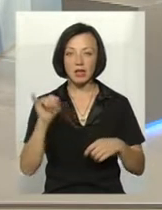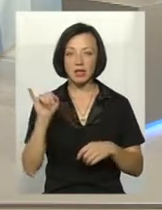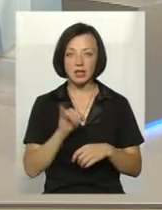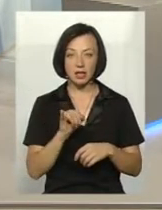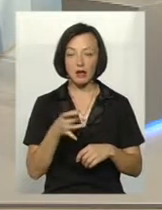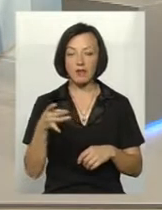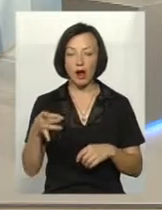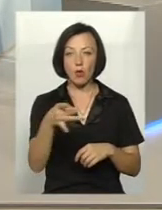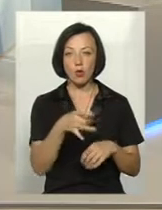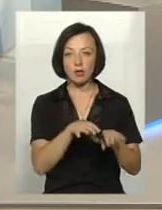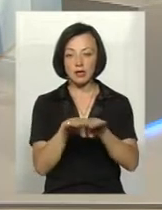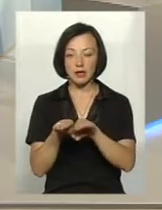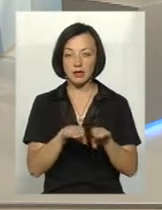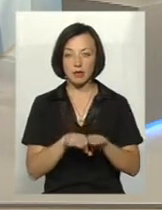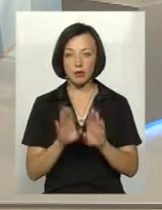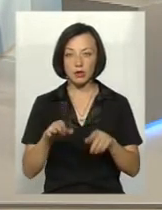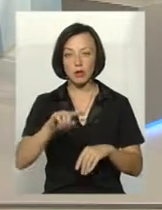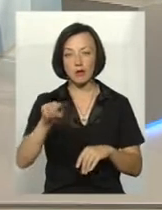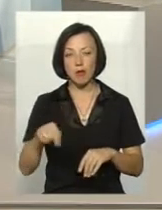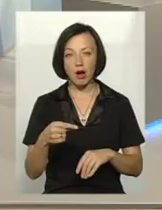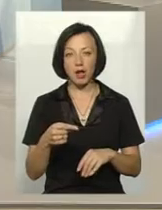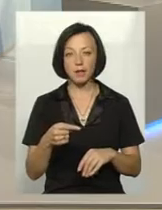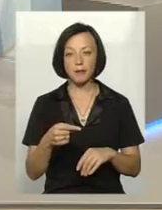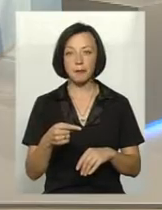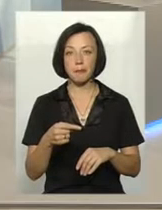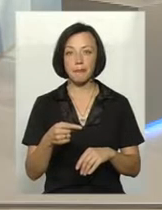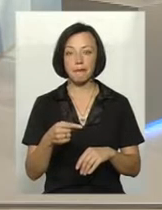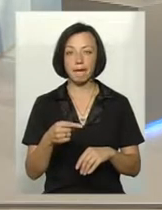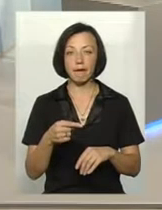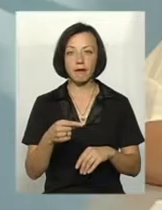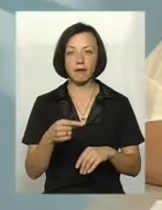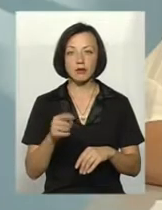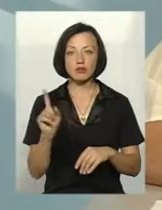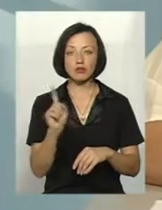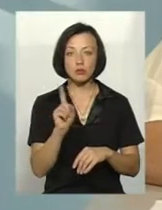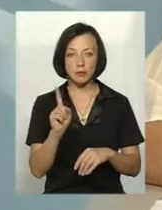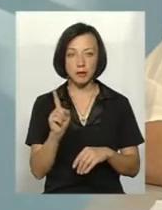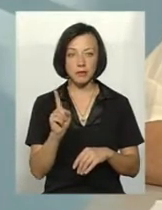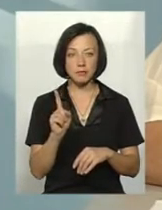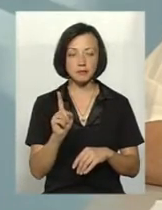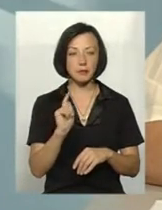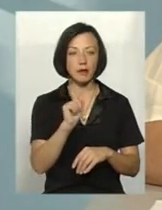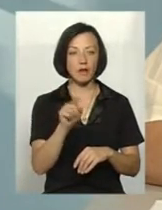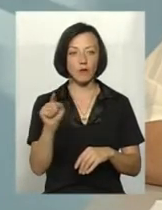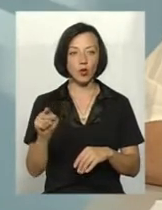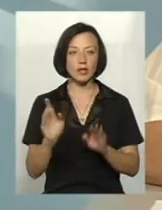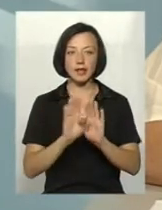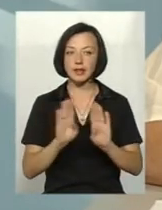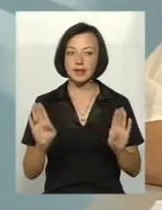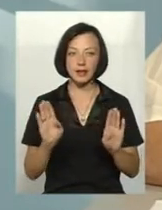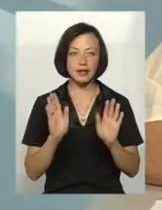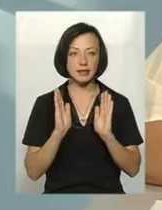районних рівнях ми будемо вимагати і структурних підрозділів, і щоб вони не тільки